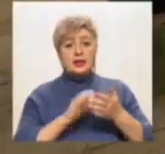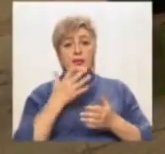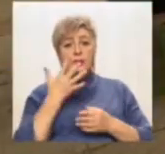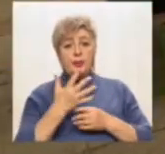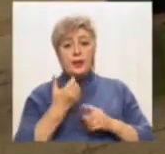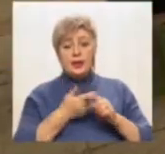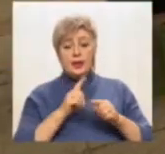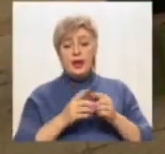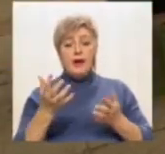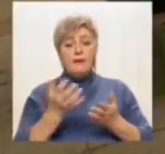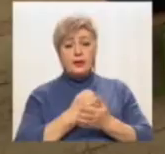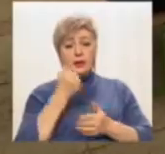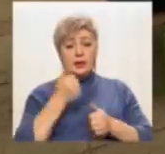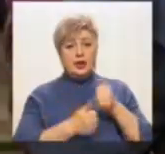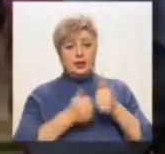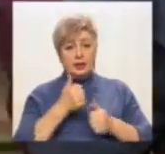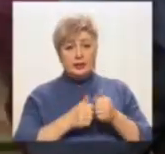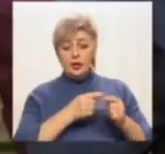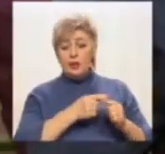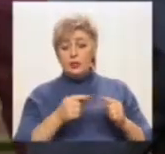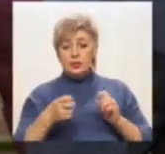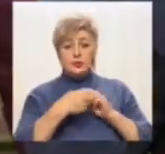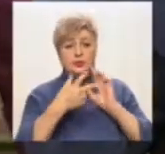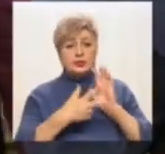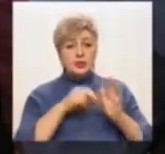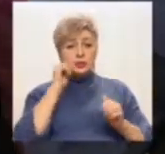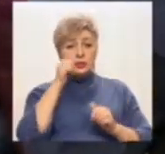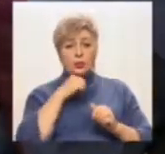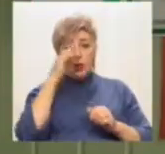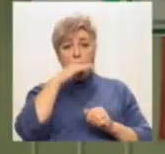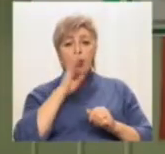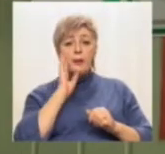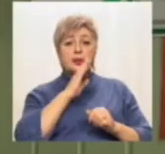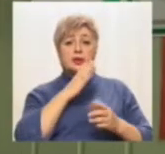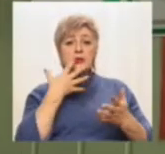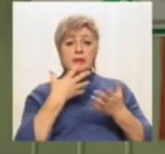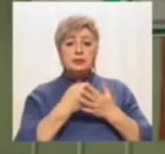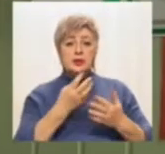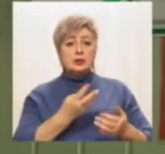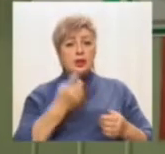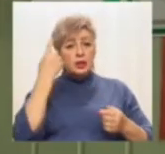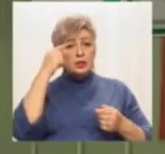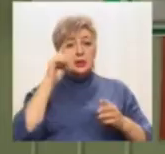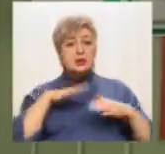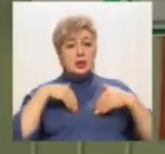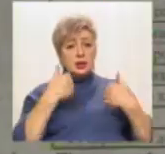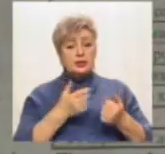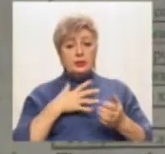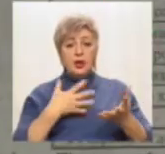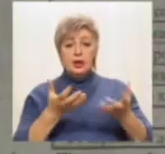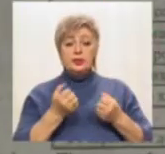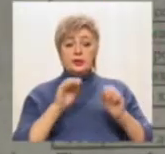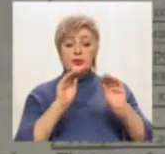шкіл та дитсадків Дніпра. Продовж 2018 року батьки за власної ініціативи отримували анкетування